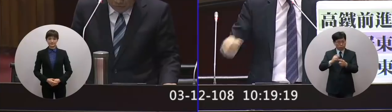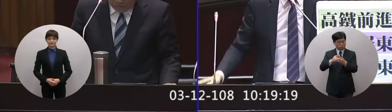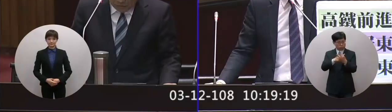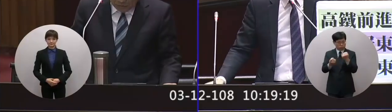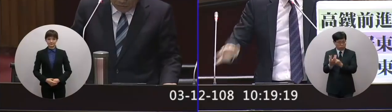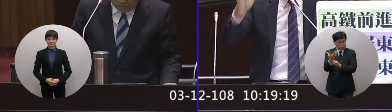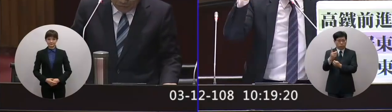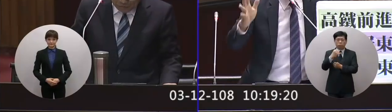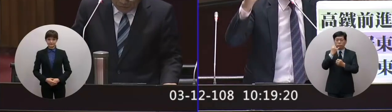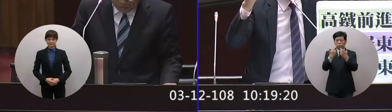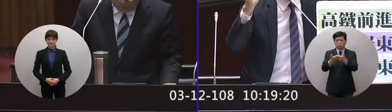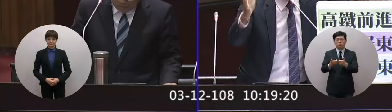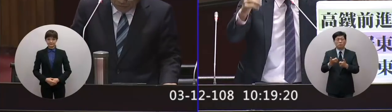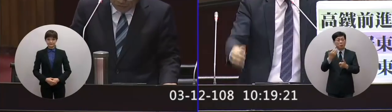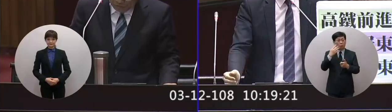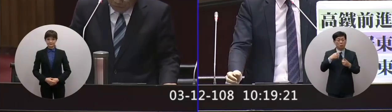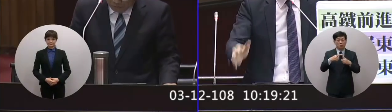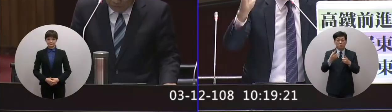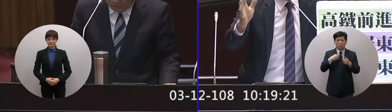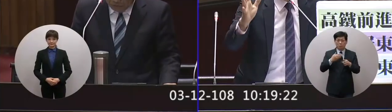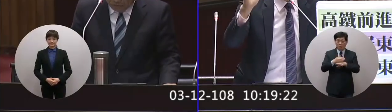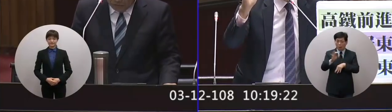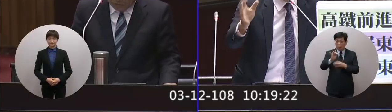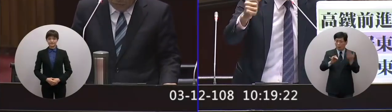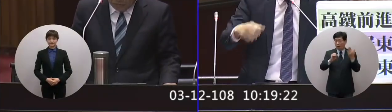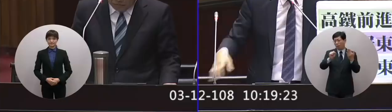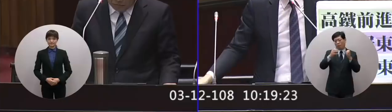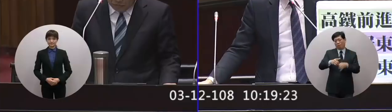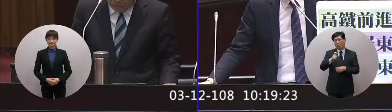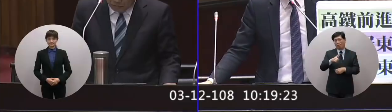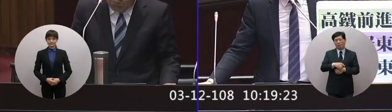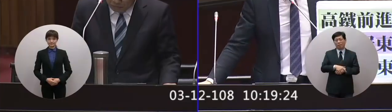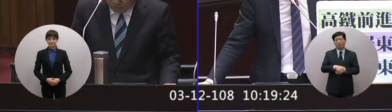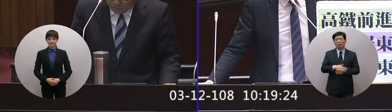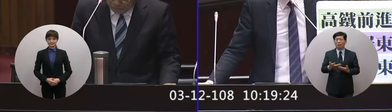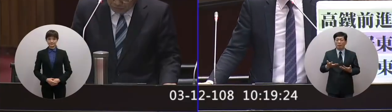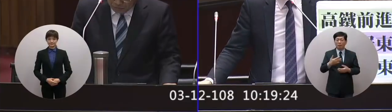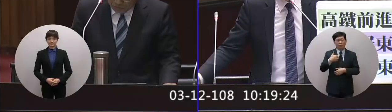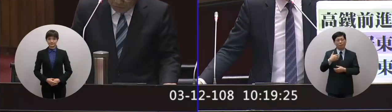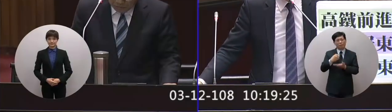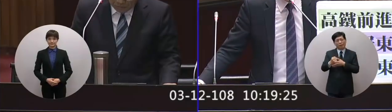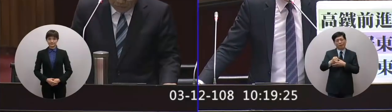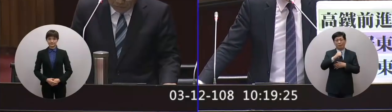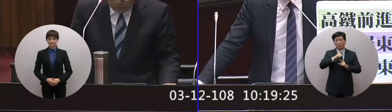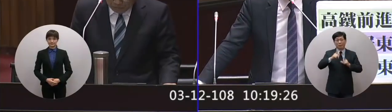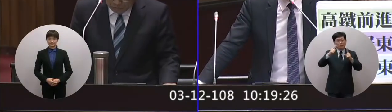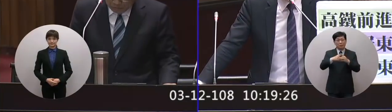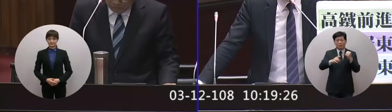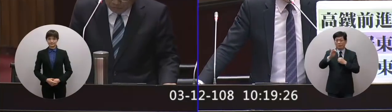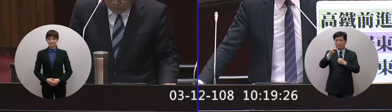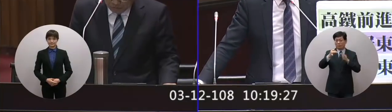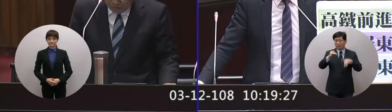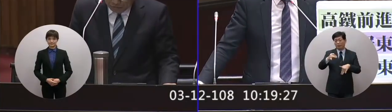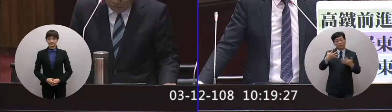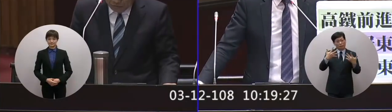人口規模的地方所以人口沒有破百醫學中心設不下去那幾十歲啊屏東館的人口沒有一百